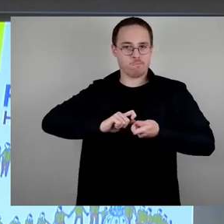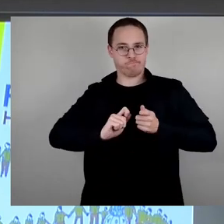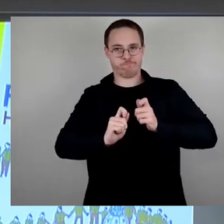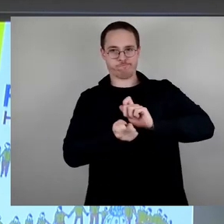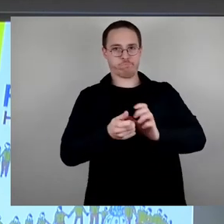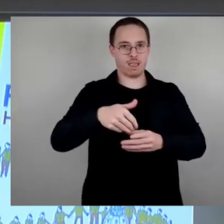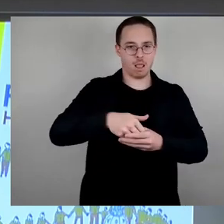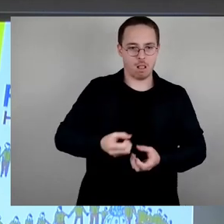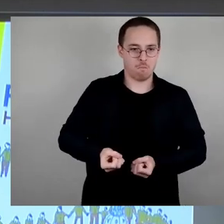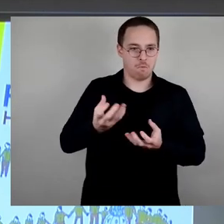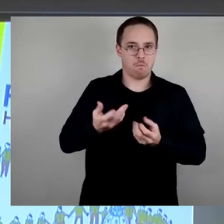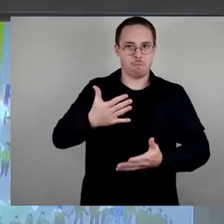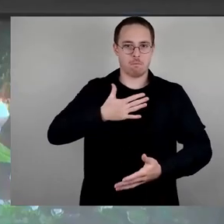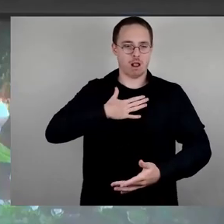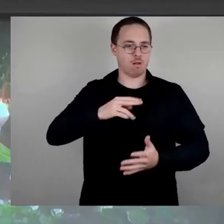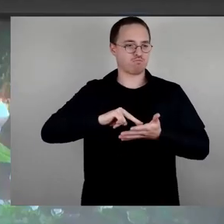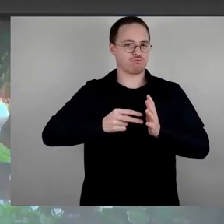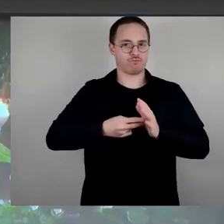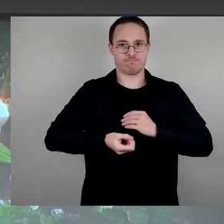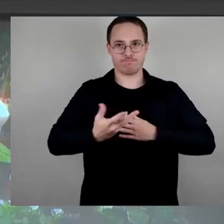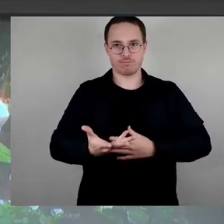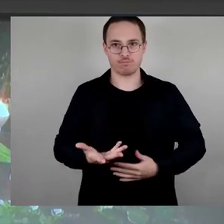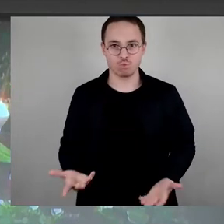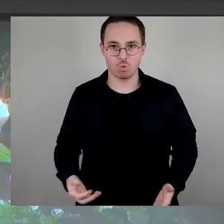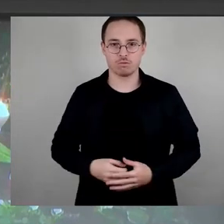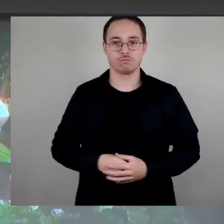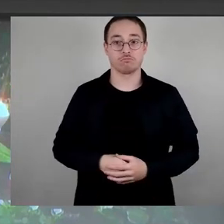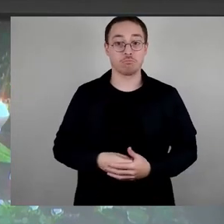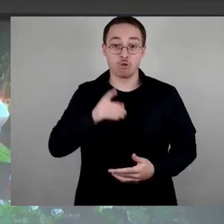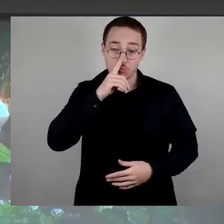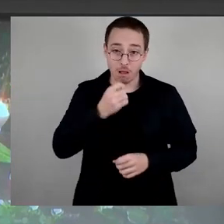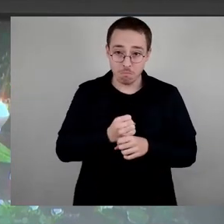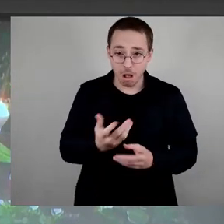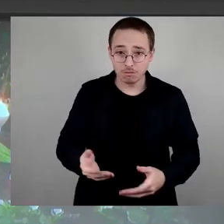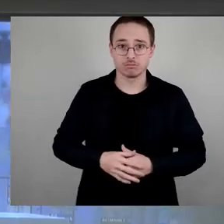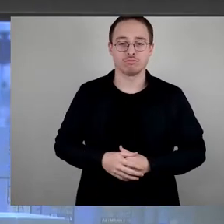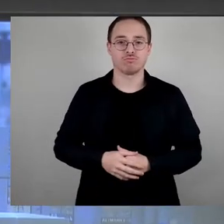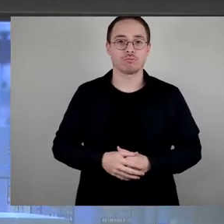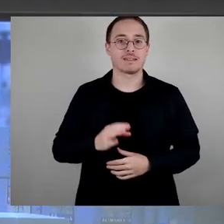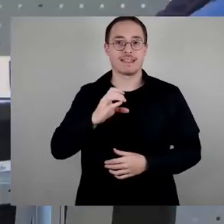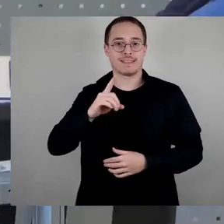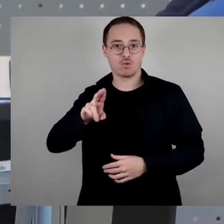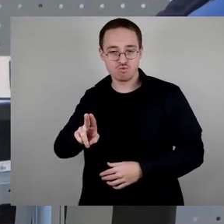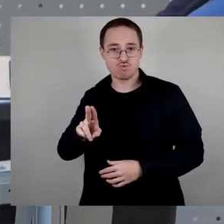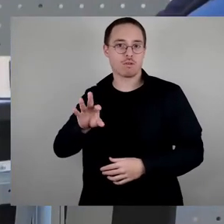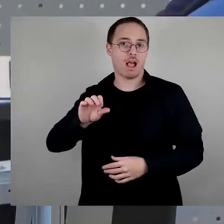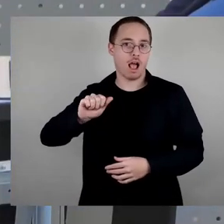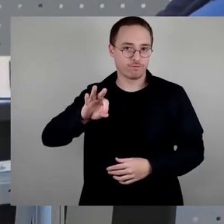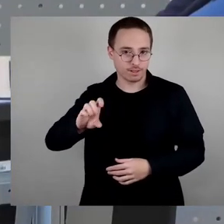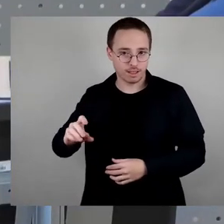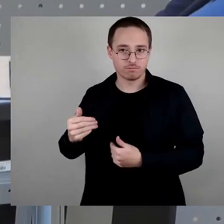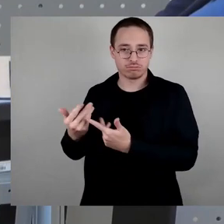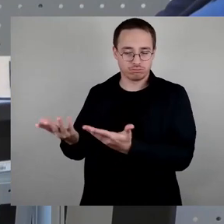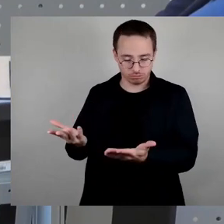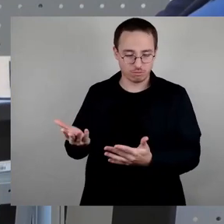-After und andere Opfer wissen, wo man die Gedenkgrenze abwirft, hat man in einen Kloeingang auf dem Altmarkt einen